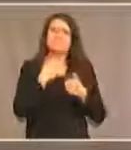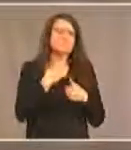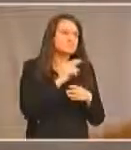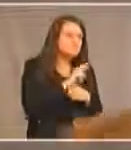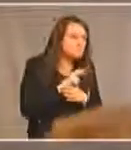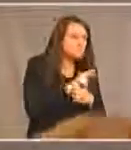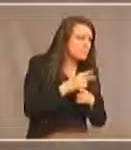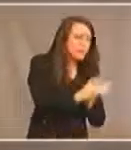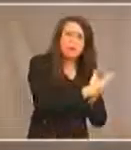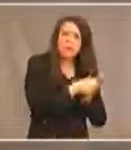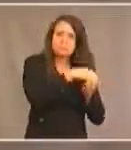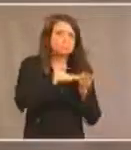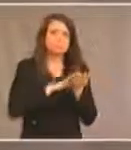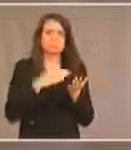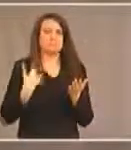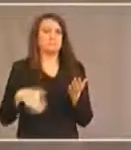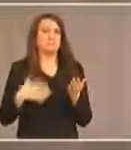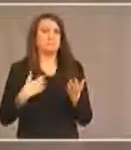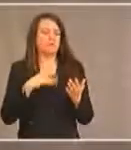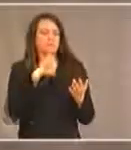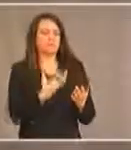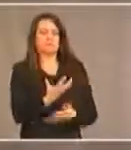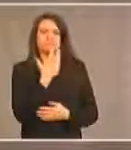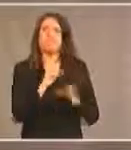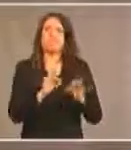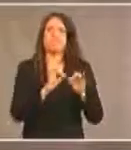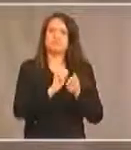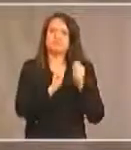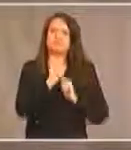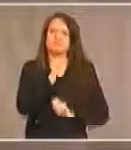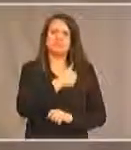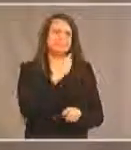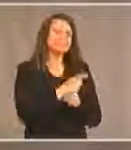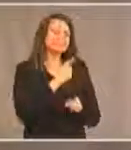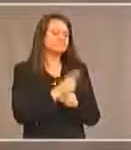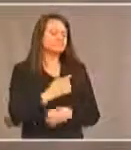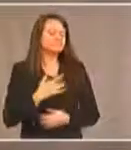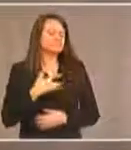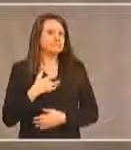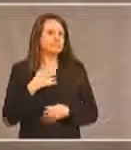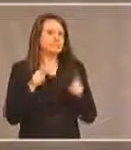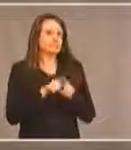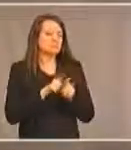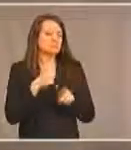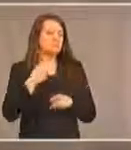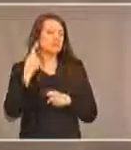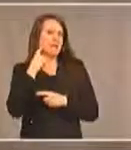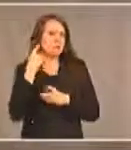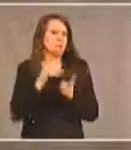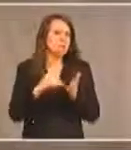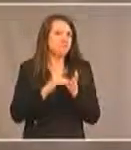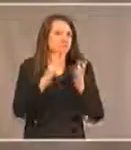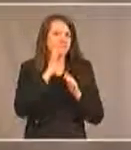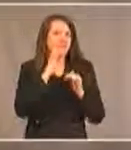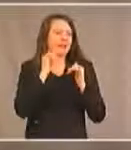très révélatrices. Il est important de changer les attitudes. On s'en rend compte. C'est ce que nous avons entendu très souvent